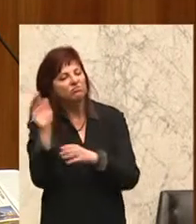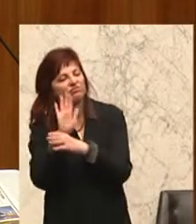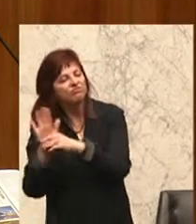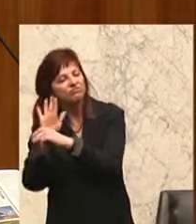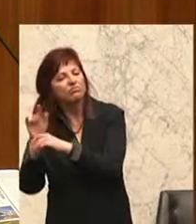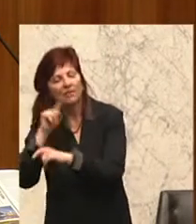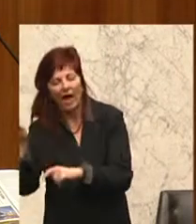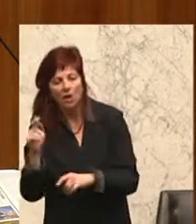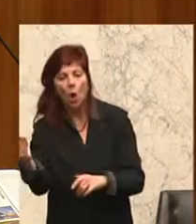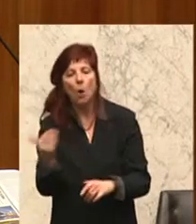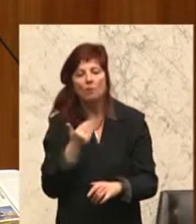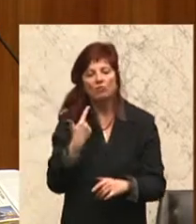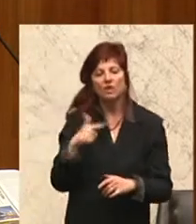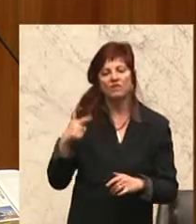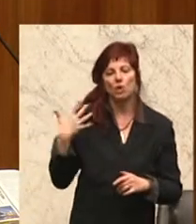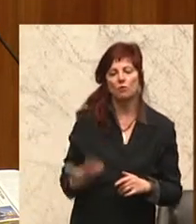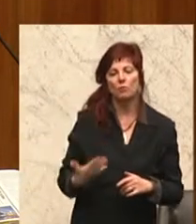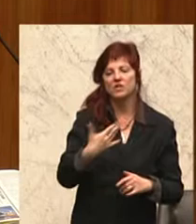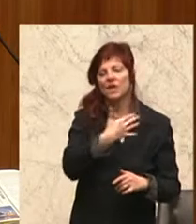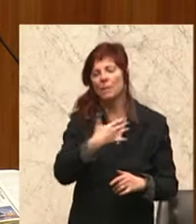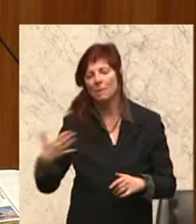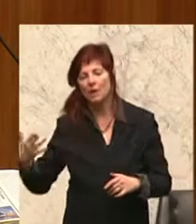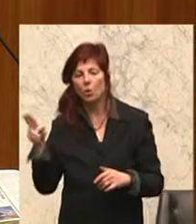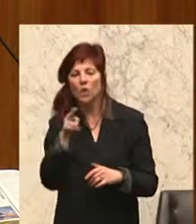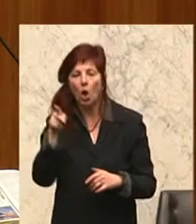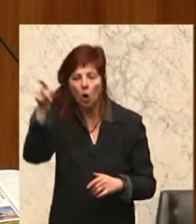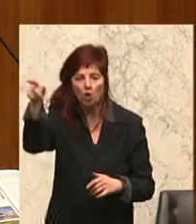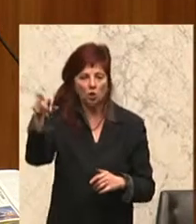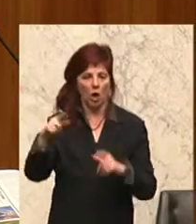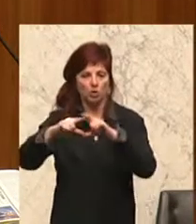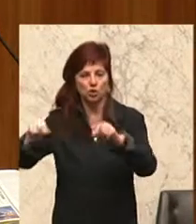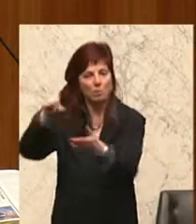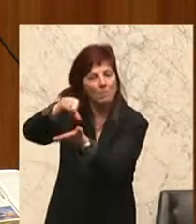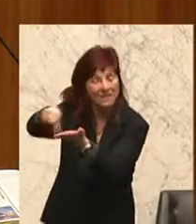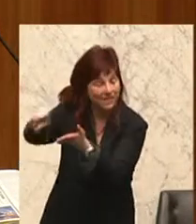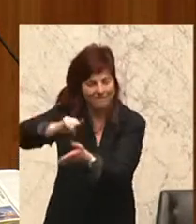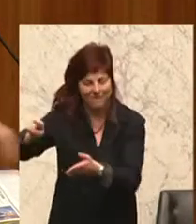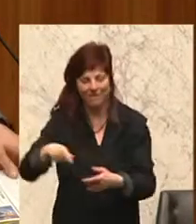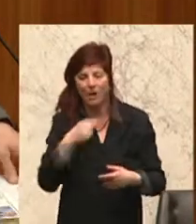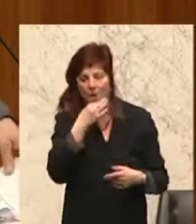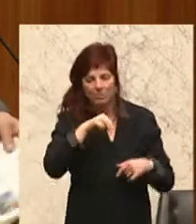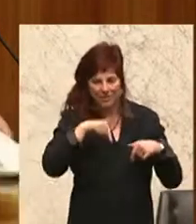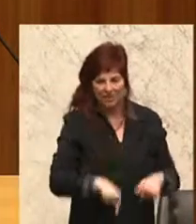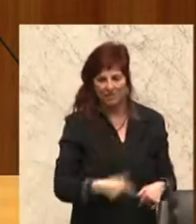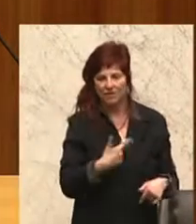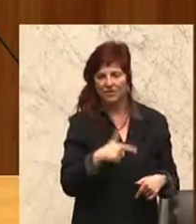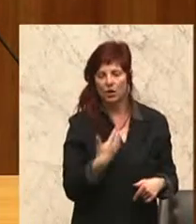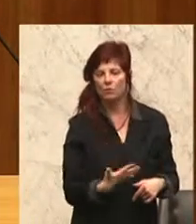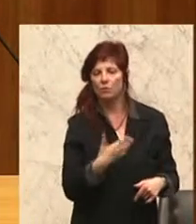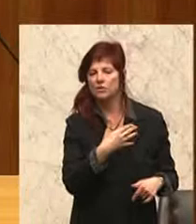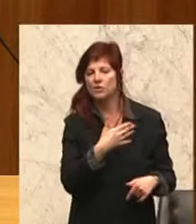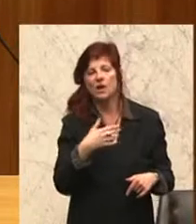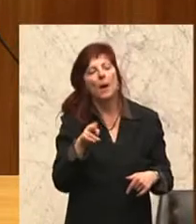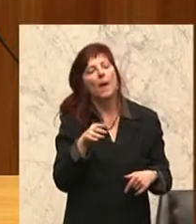zypriotischen Sumpf und im Sumpf der EU-Banken versenken, sollten wir diese 250 Millionen Euro doch dafür hernehmen, dass wir das